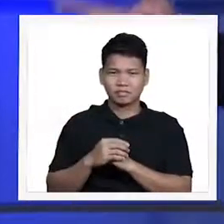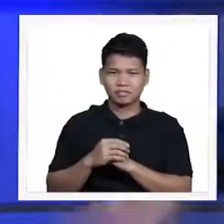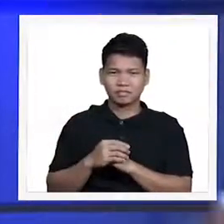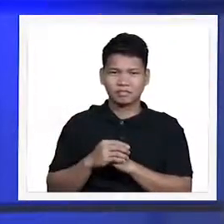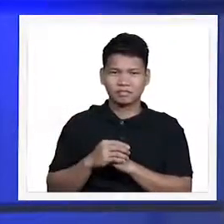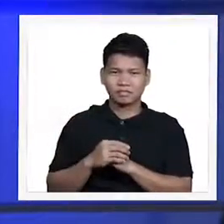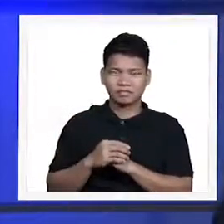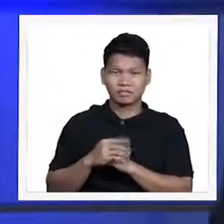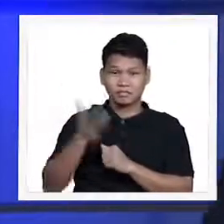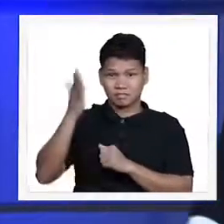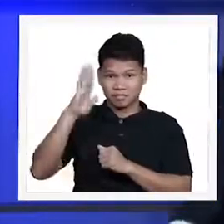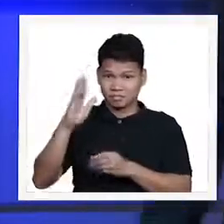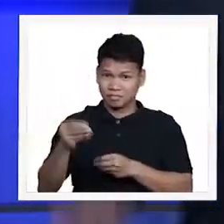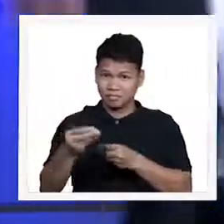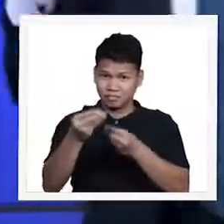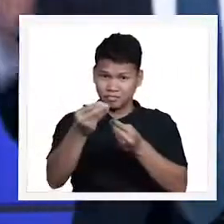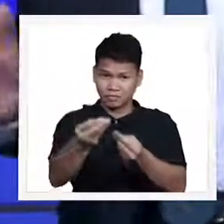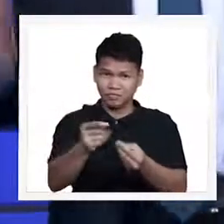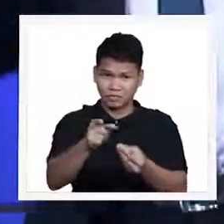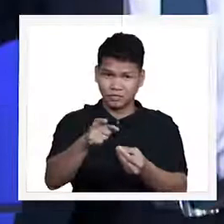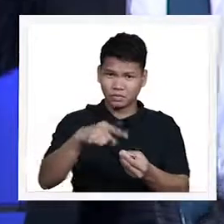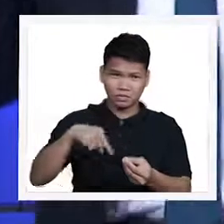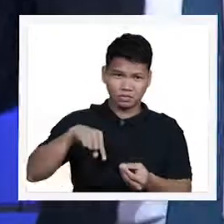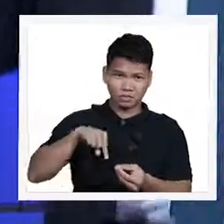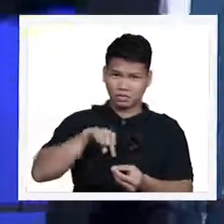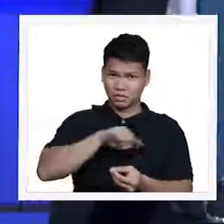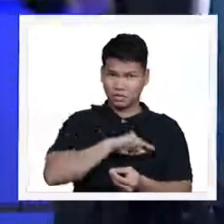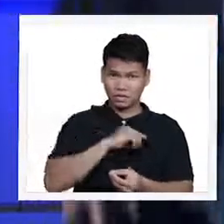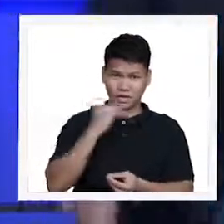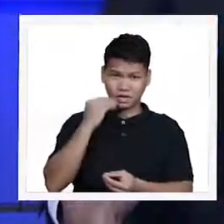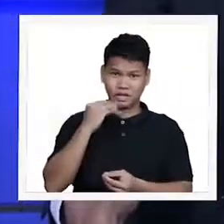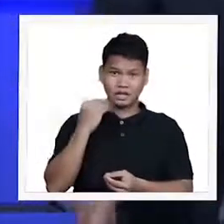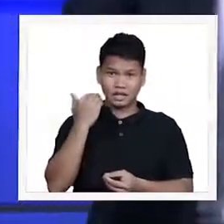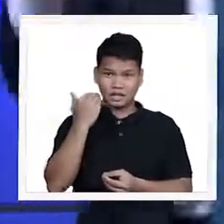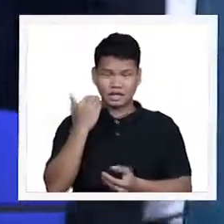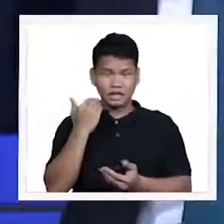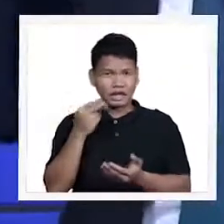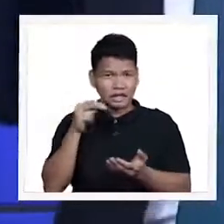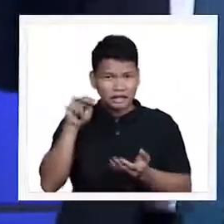ang ating pangangailangan. Sabi ng Panginoon ito, ibibigay ko